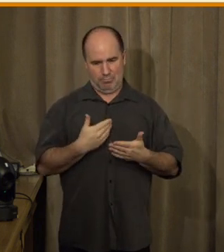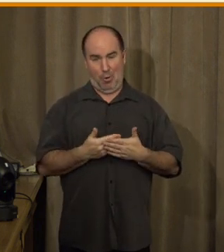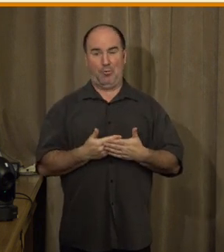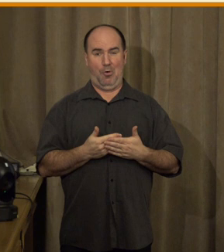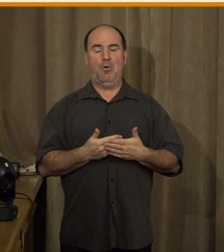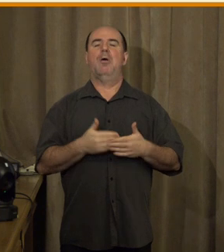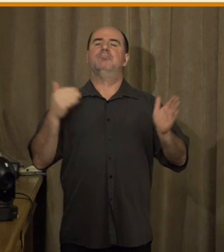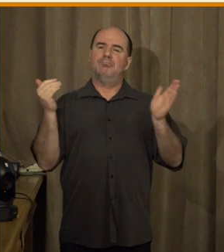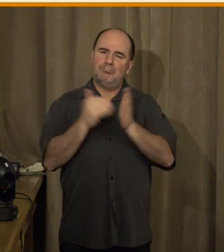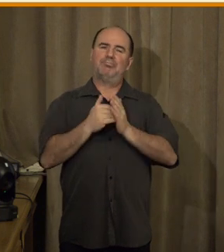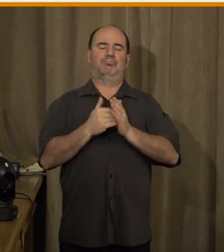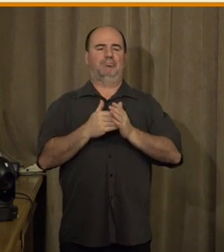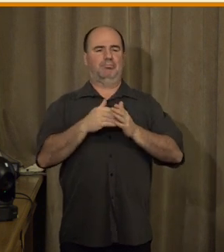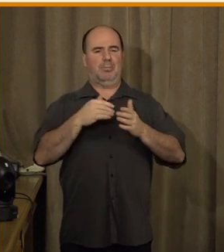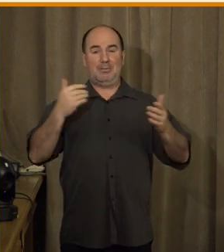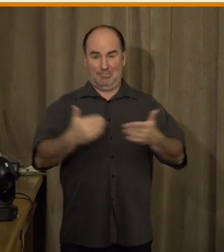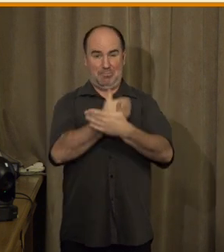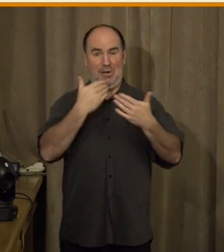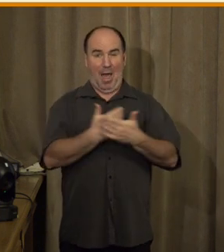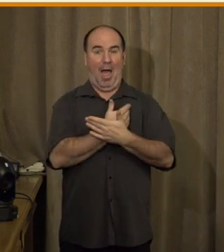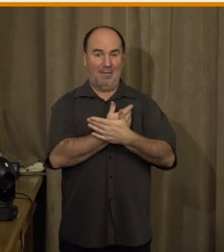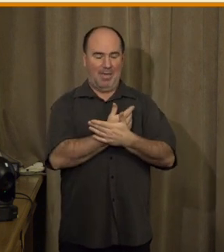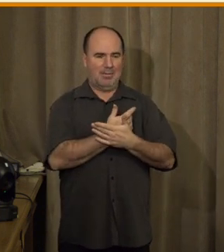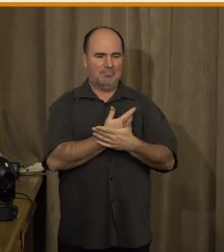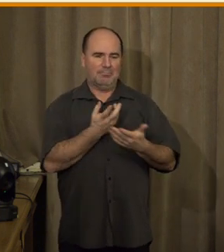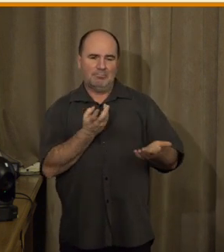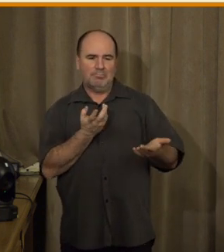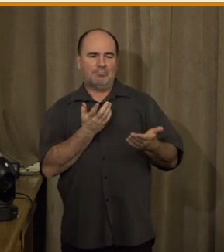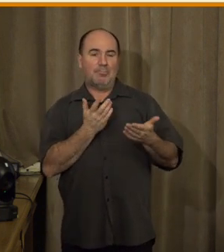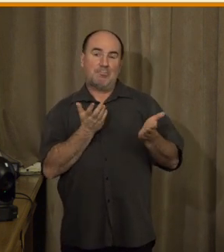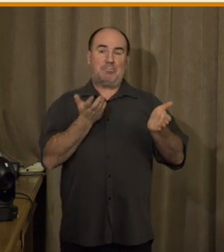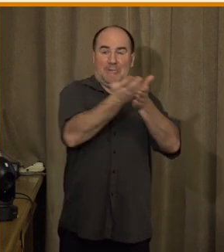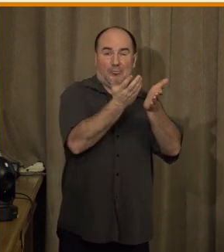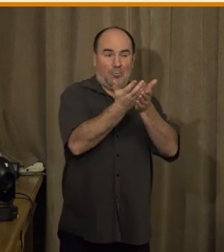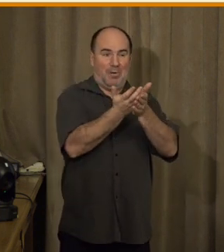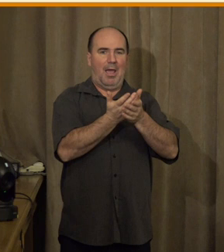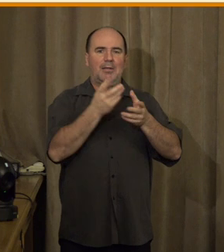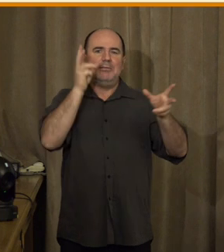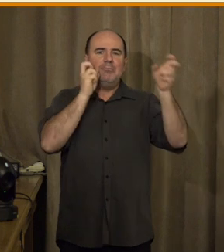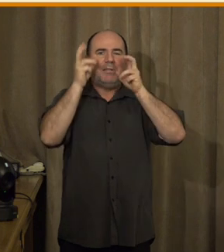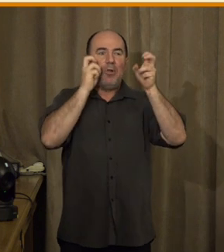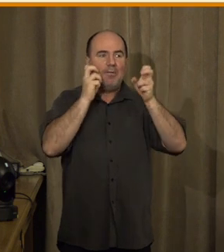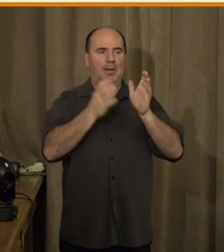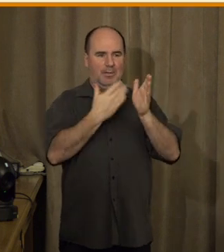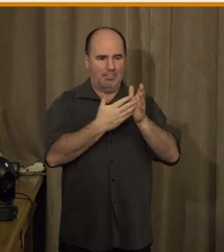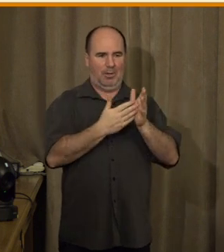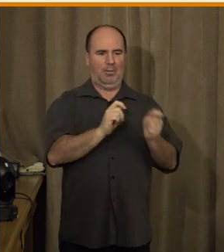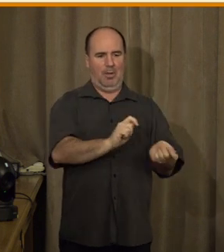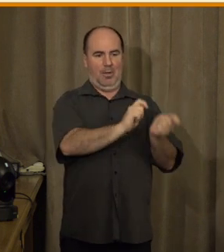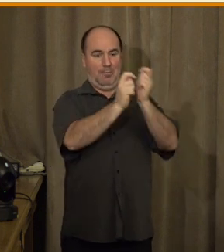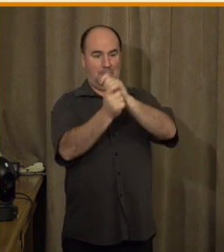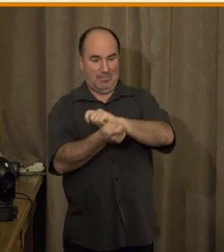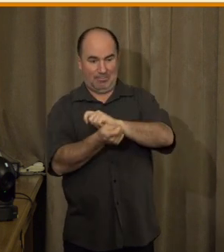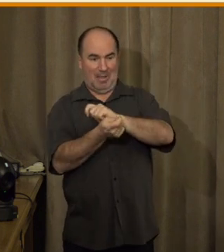bude přístupné smyslově, to znamená, video bude přepsáno do textu, nebo bude otitulkováno, tak